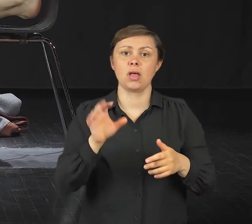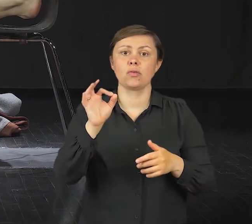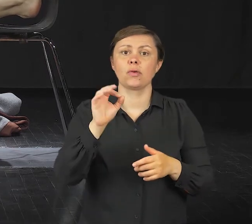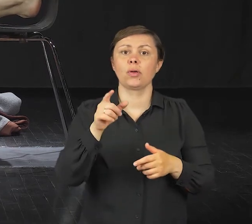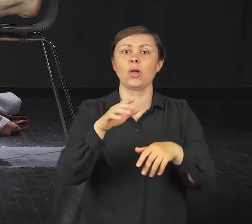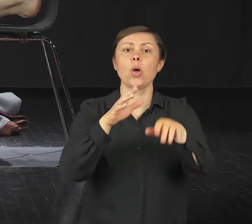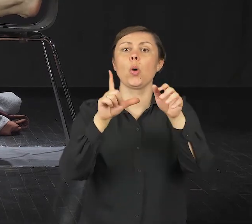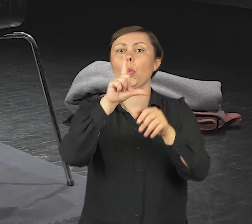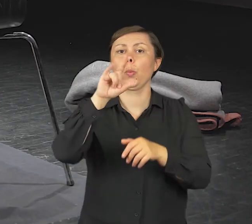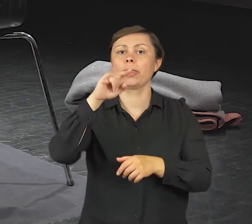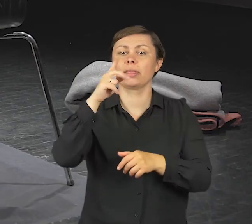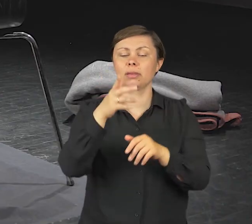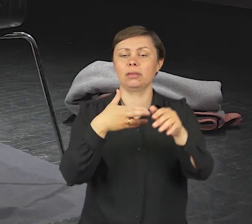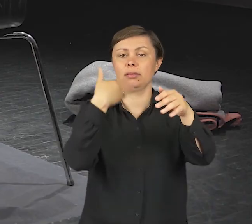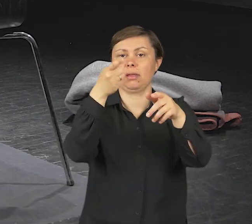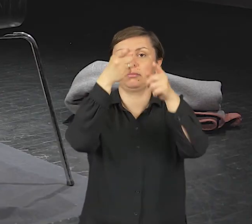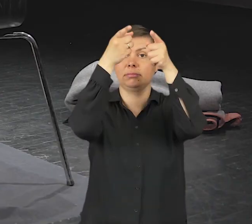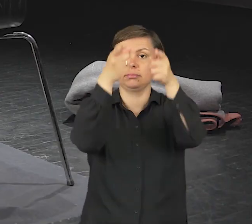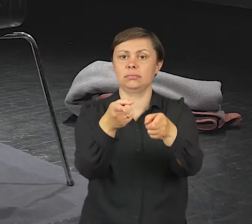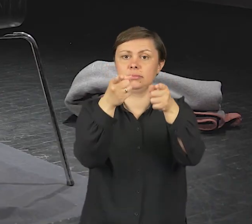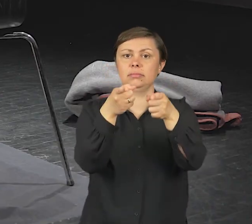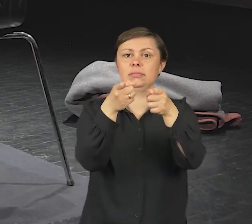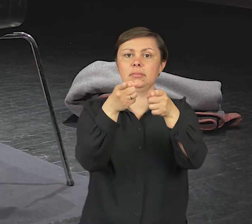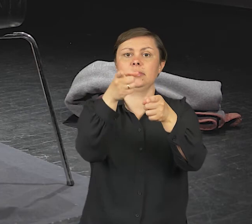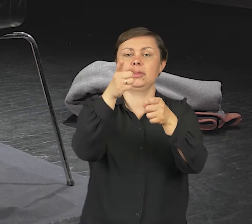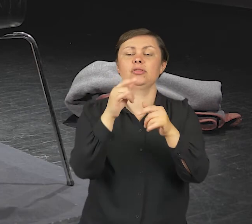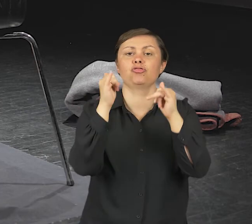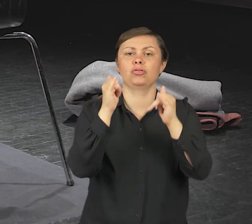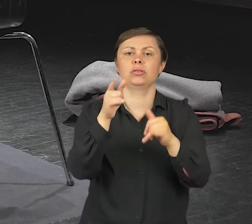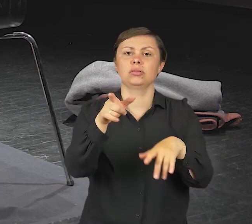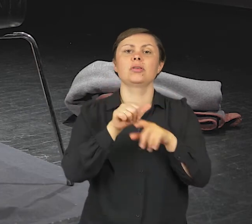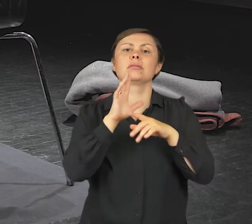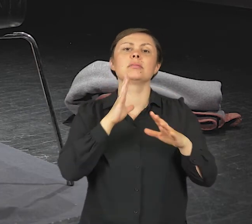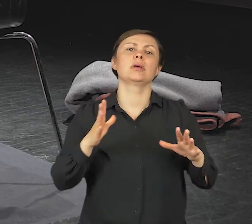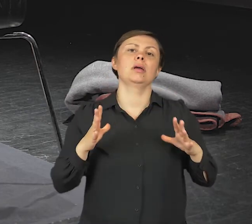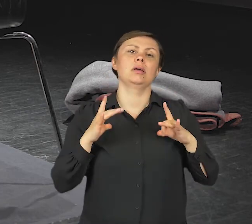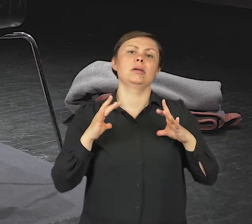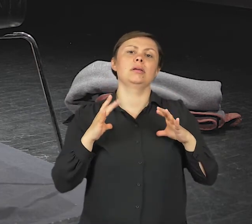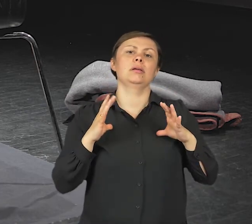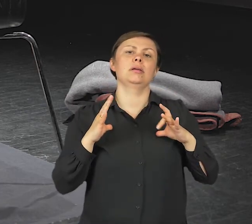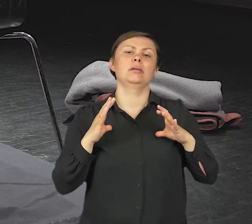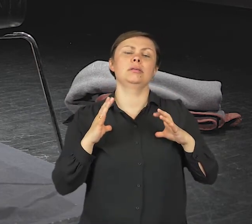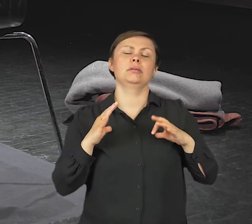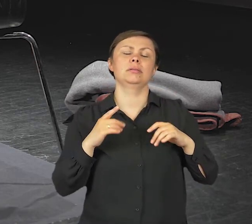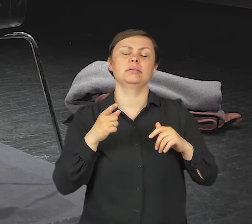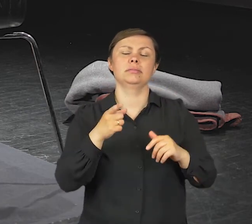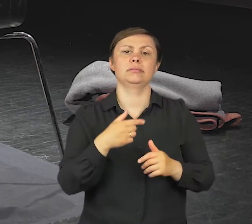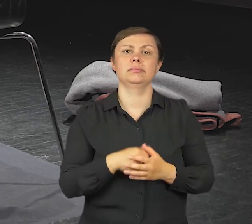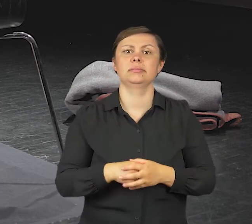krześle. To jest cudowny relaks, połączona setubanda z viparita karani.